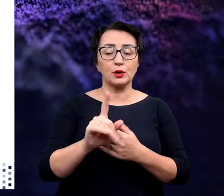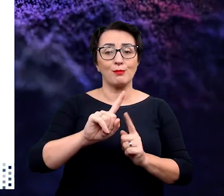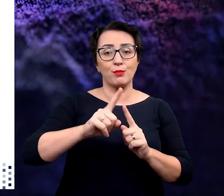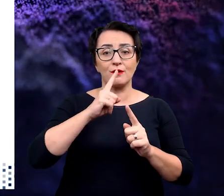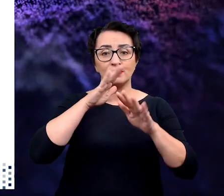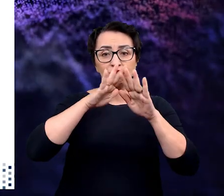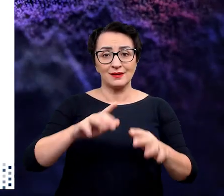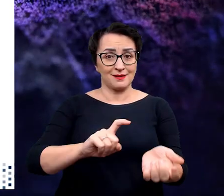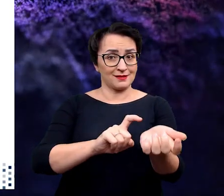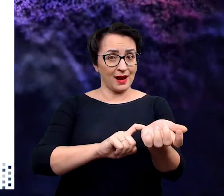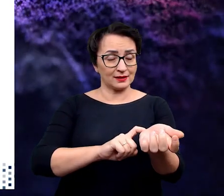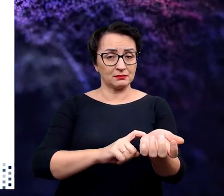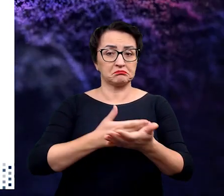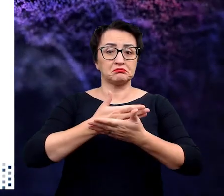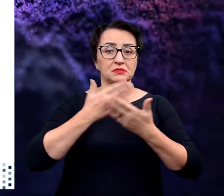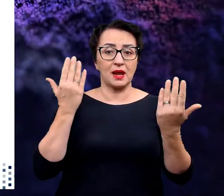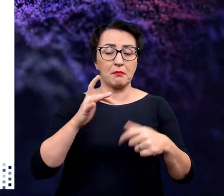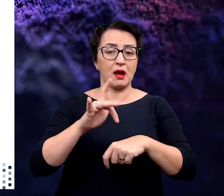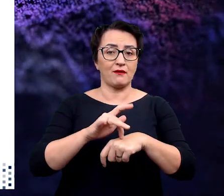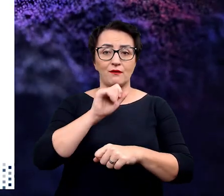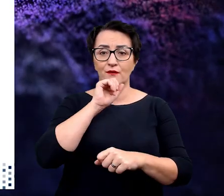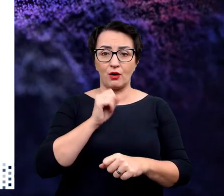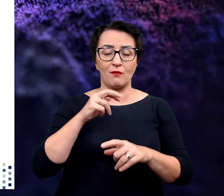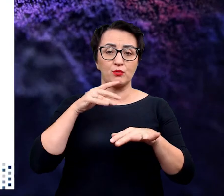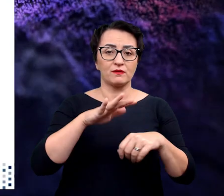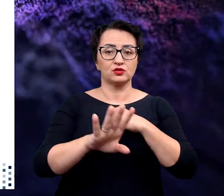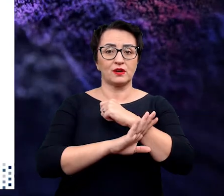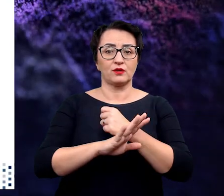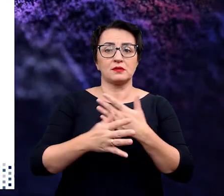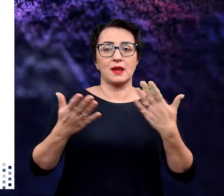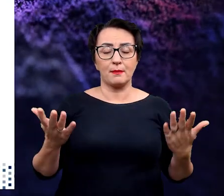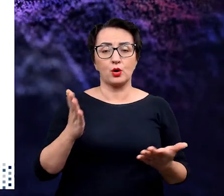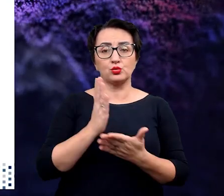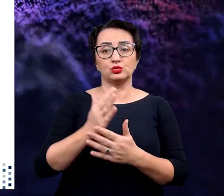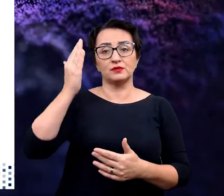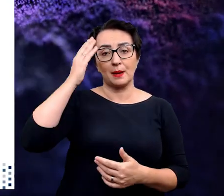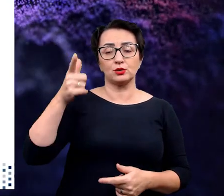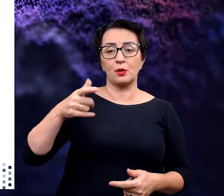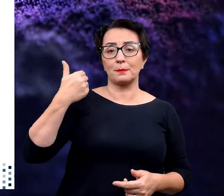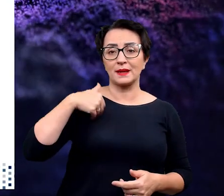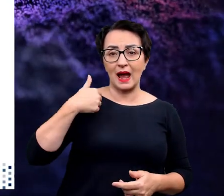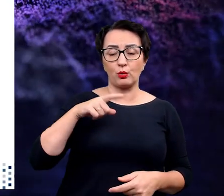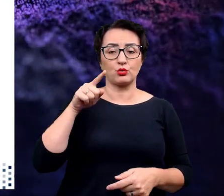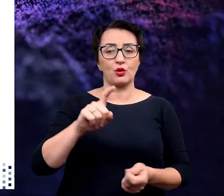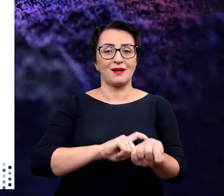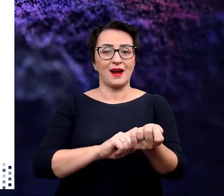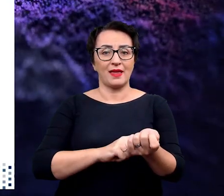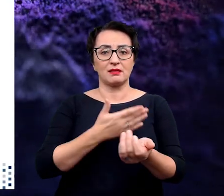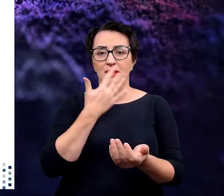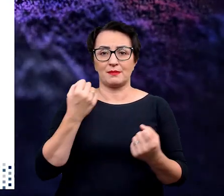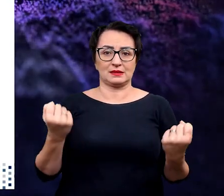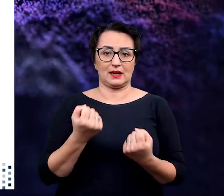bądź też okazuje się, że po wyciszeniu takiego genu nie ma żadnego wpływu na drzewko, wtedy wiemy, że to białko